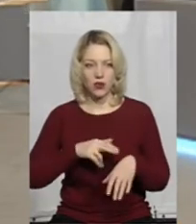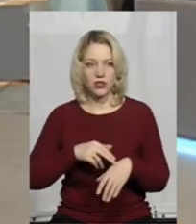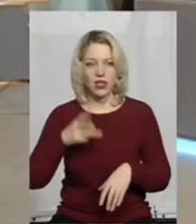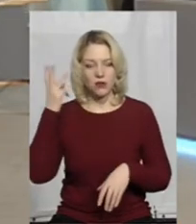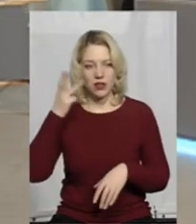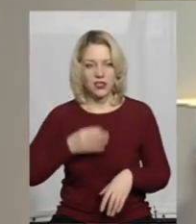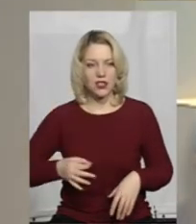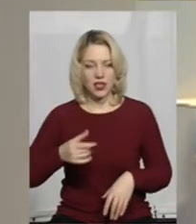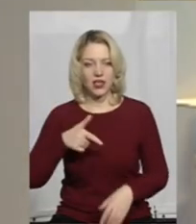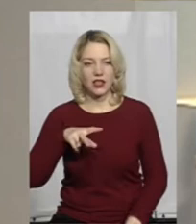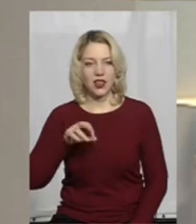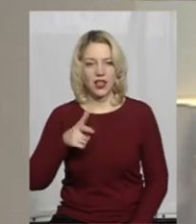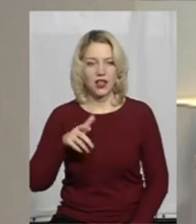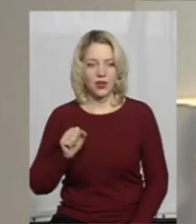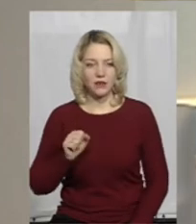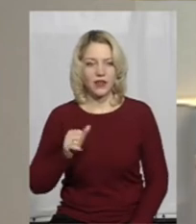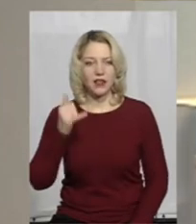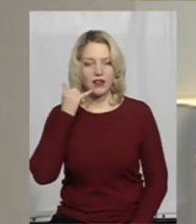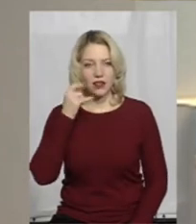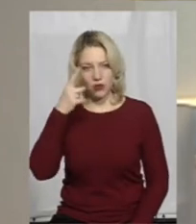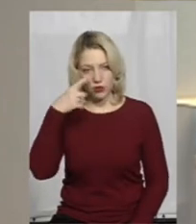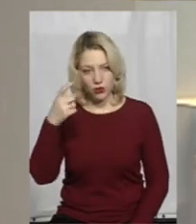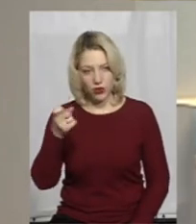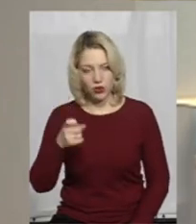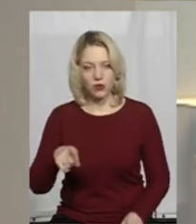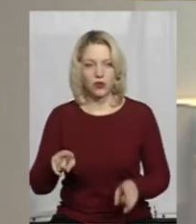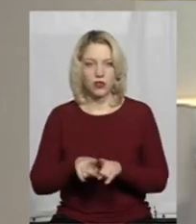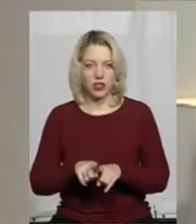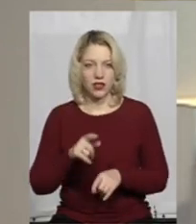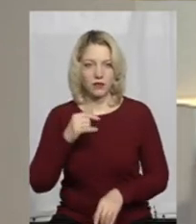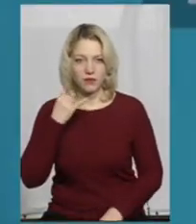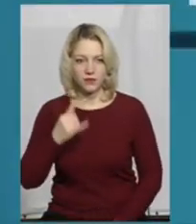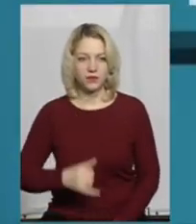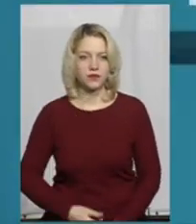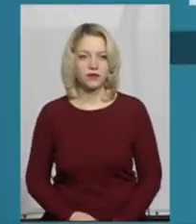у Хмельницькій області Інна Глека телефоном повідомила нам от що.